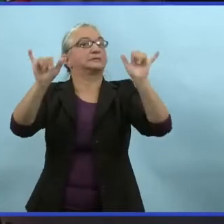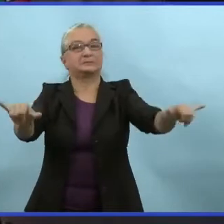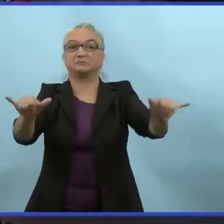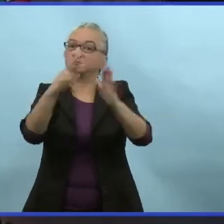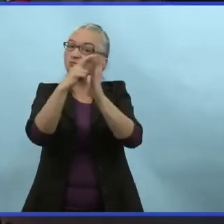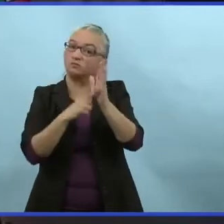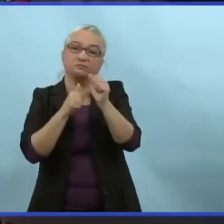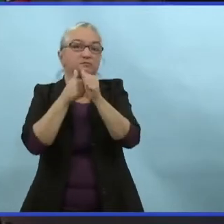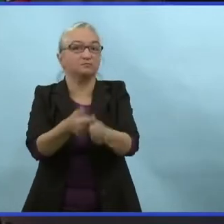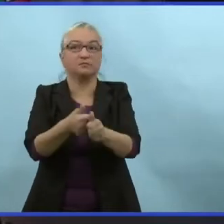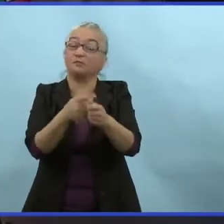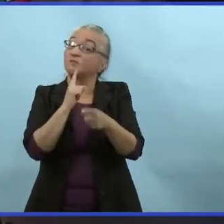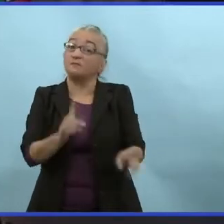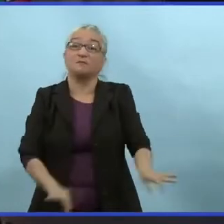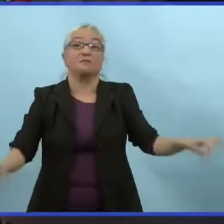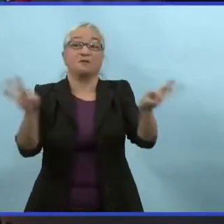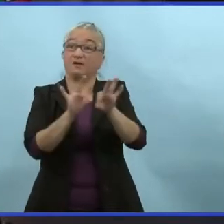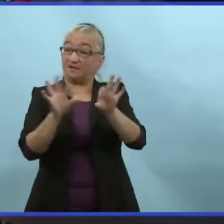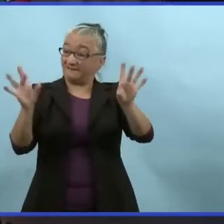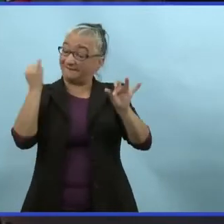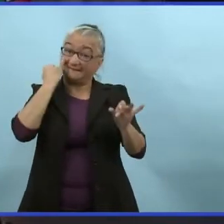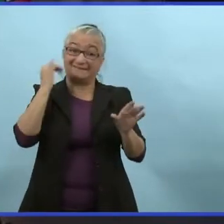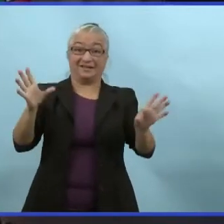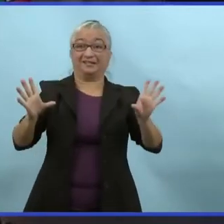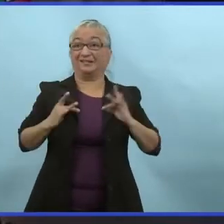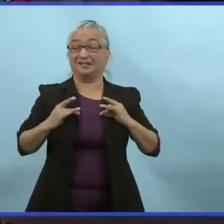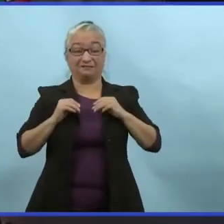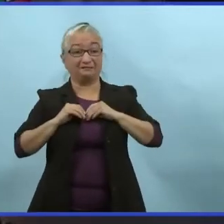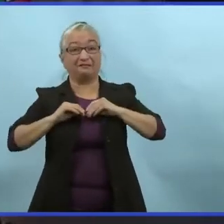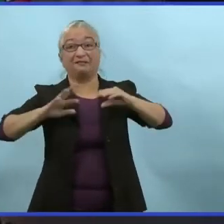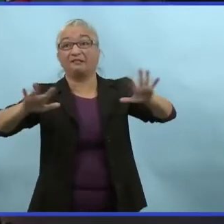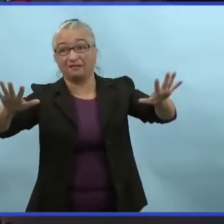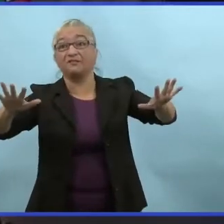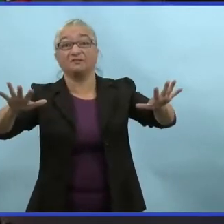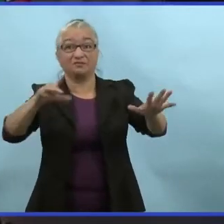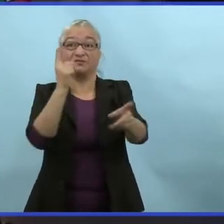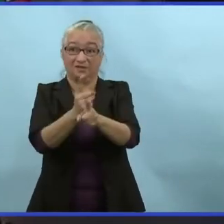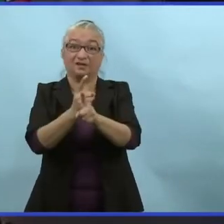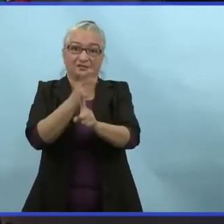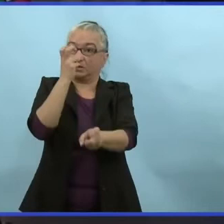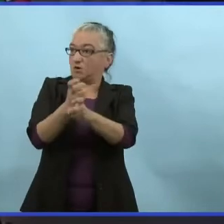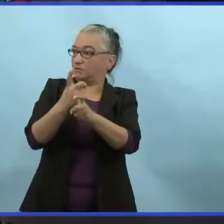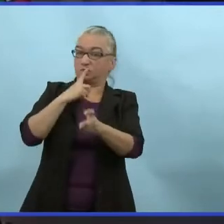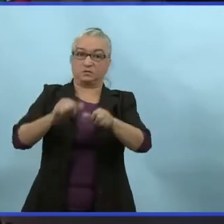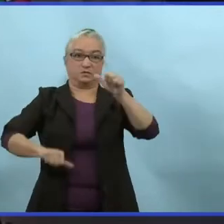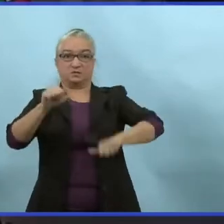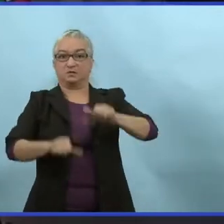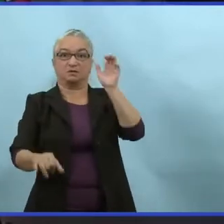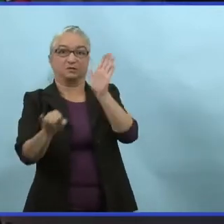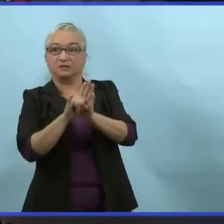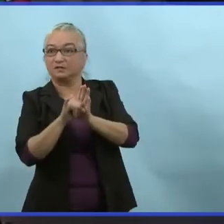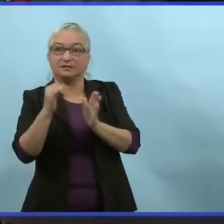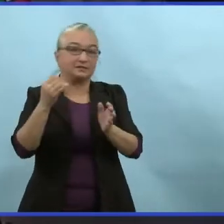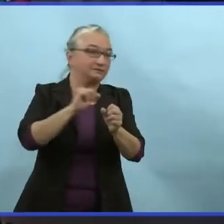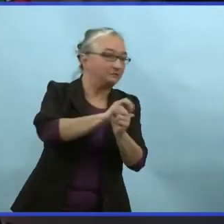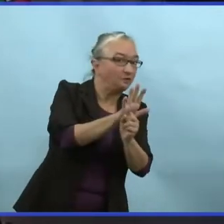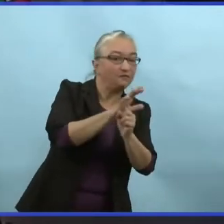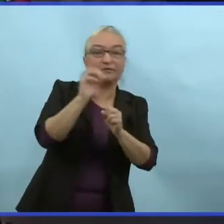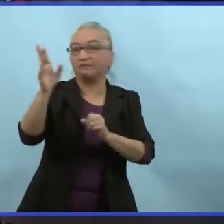Ce message est important maintenant. Même si vous faites circuler d'autres maladies respiratoires, c'est difficile